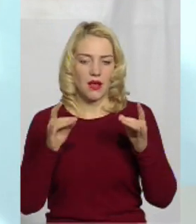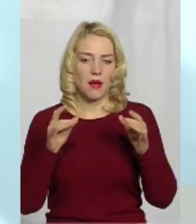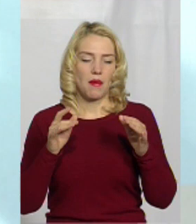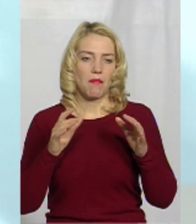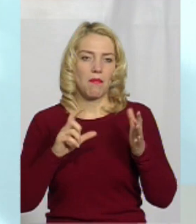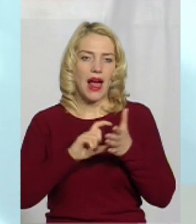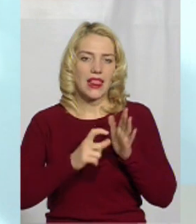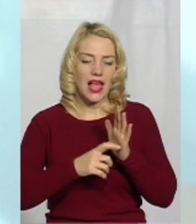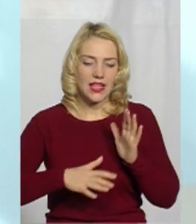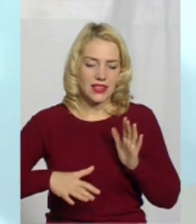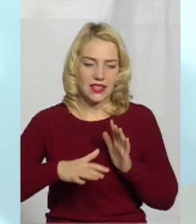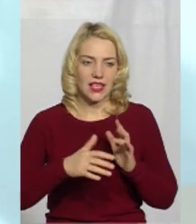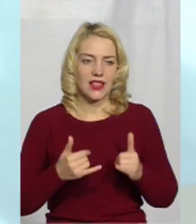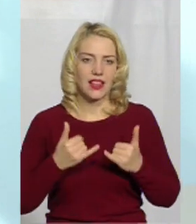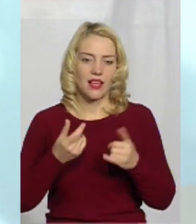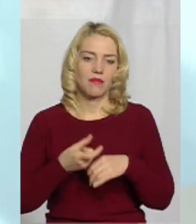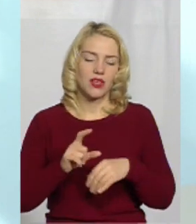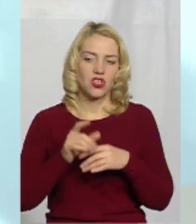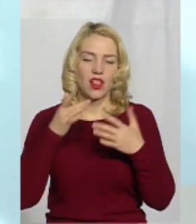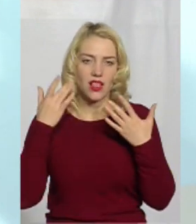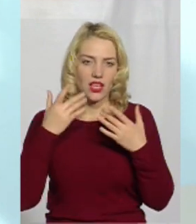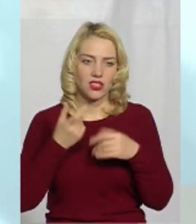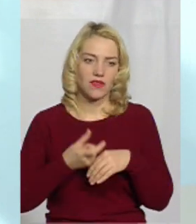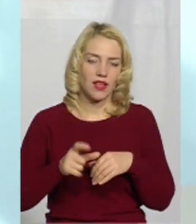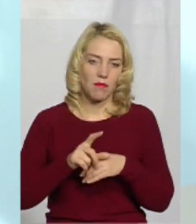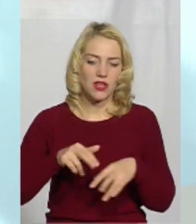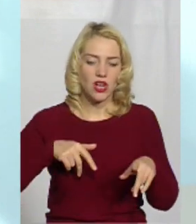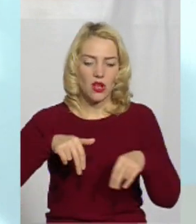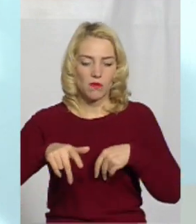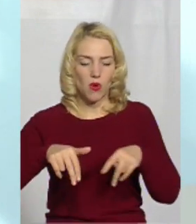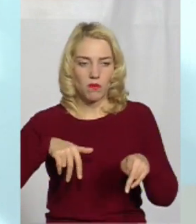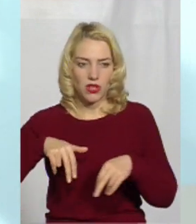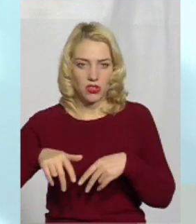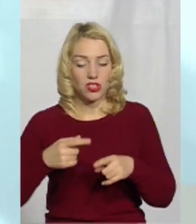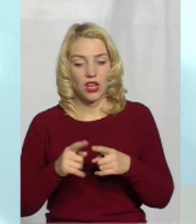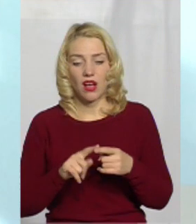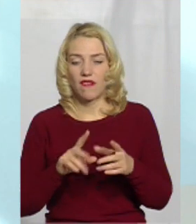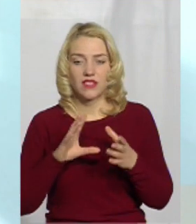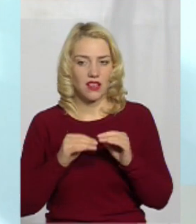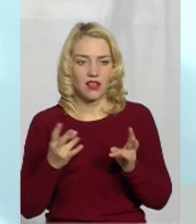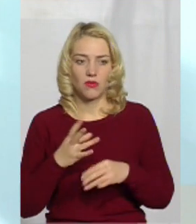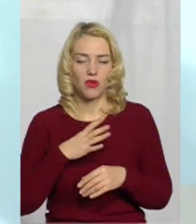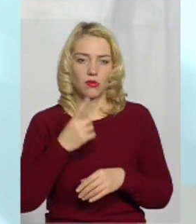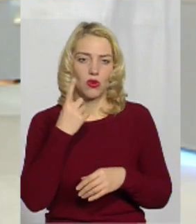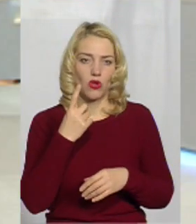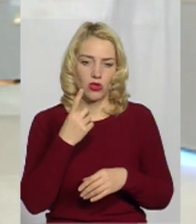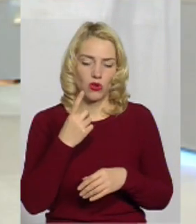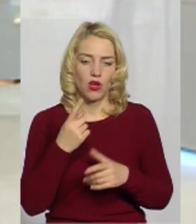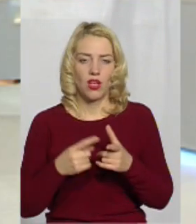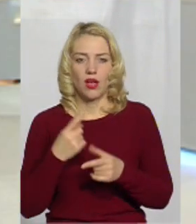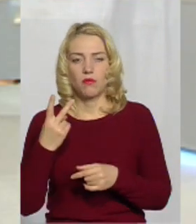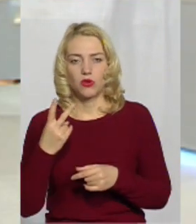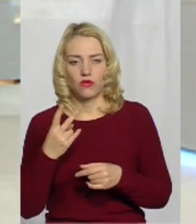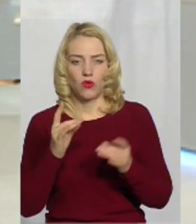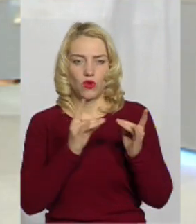більш легших і більш мобільніших пацієнтів. А взагалі це мають бути одно-двохмісні палати. Тобто